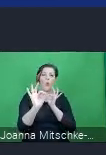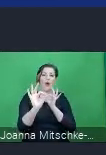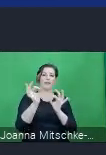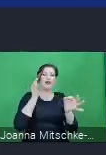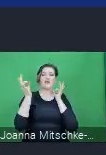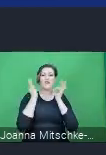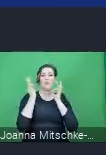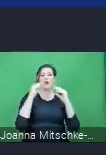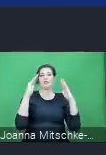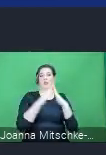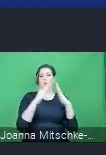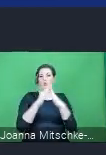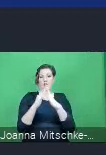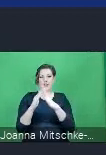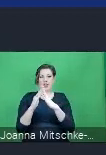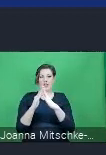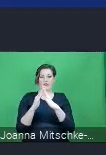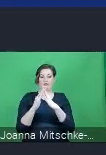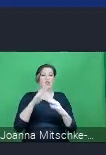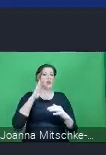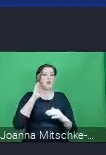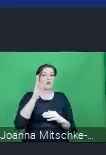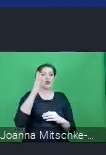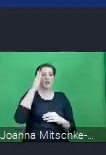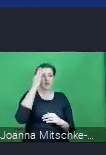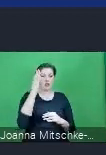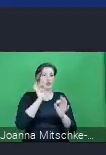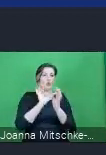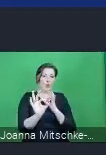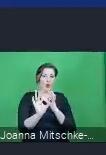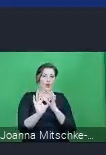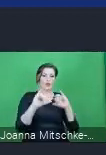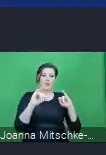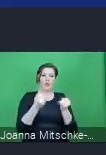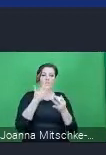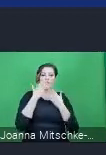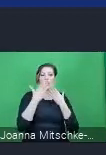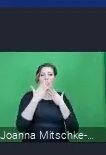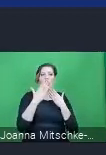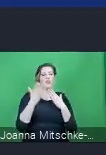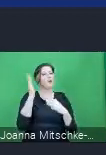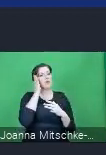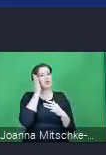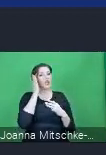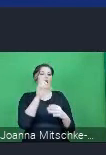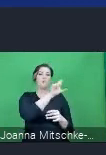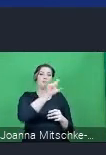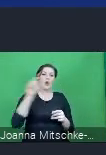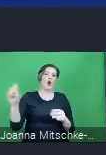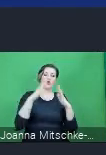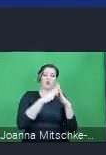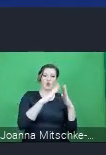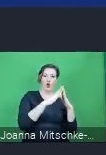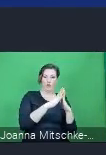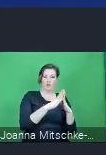tak naprawdę wiedzieć o wiele więcej na temat sytuacji w mieszkalnictwie, jaką mamy. i generalnie te dane szczegółowe o